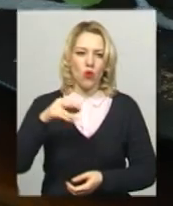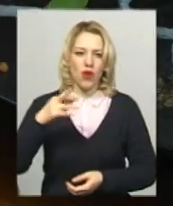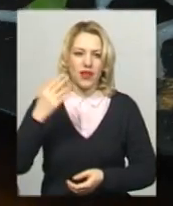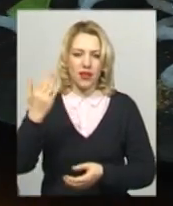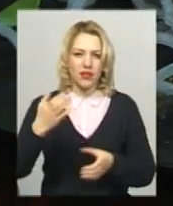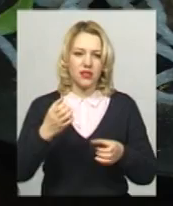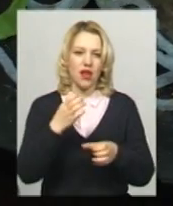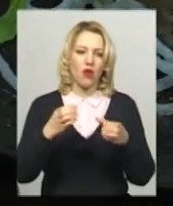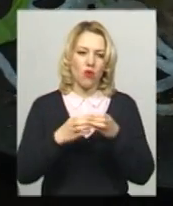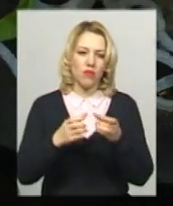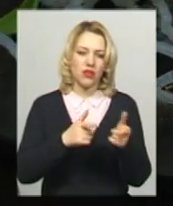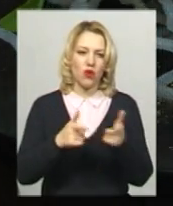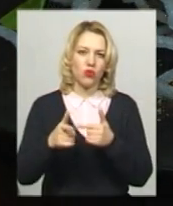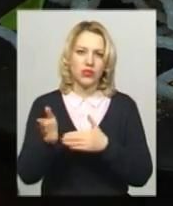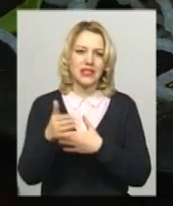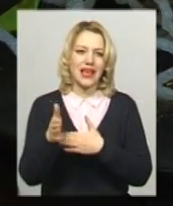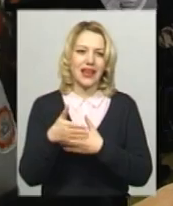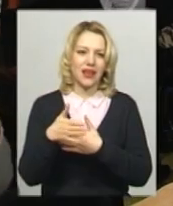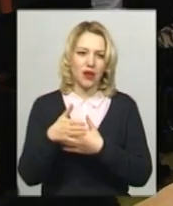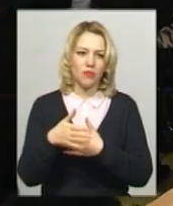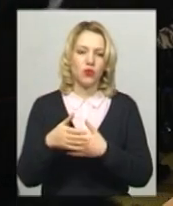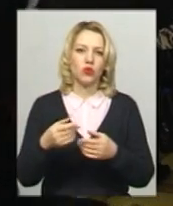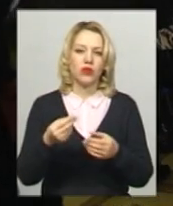готує рибну страву, щось на кшталт суші.